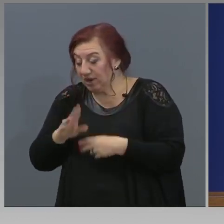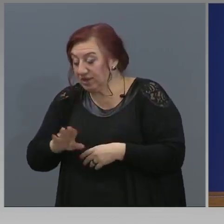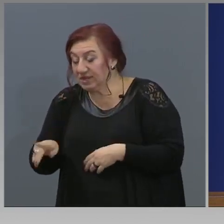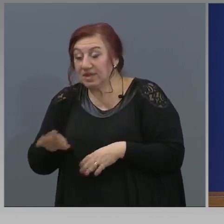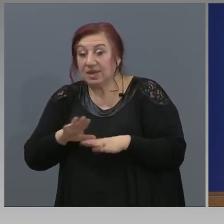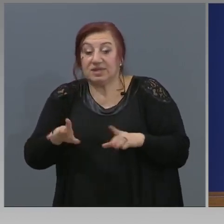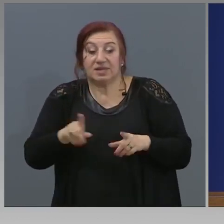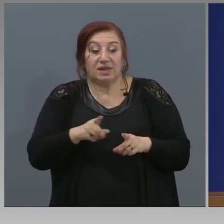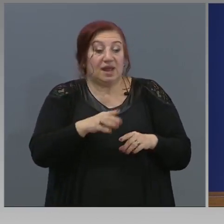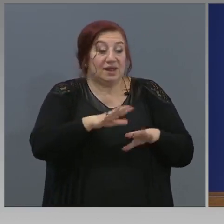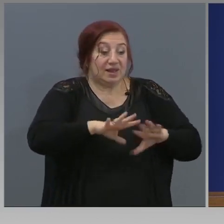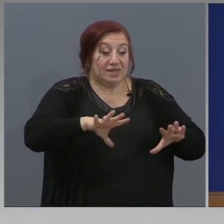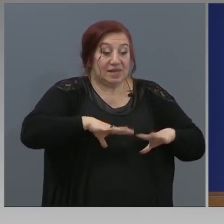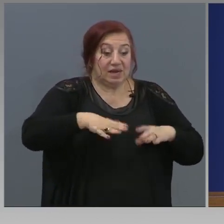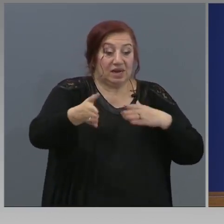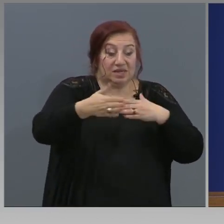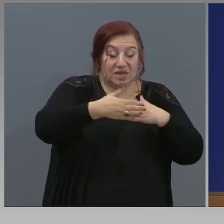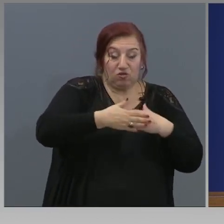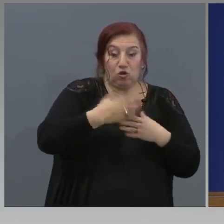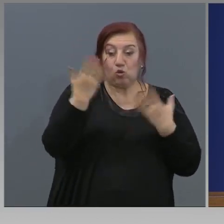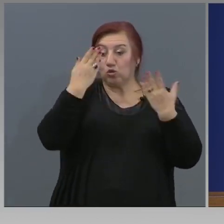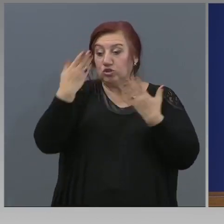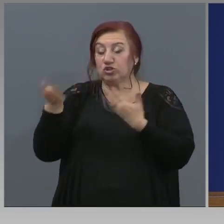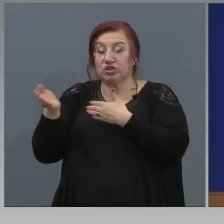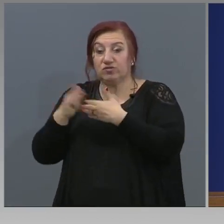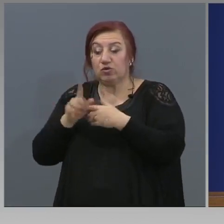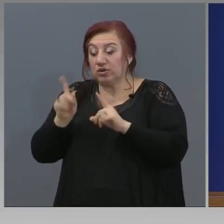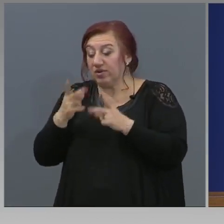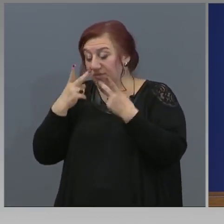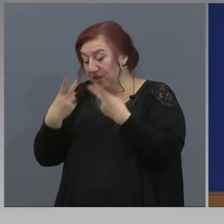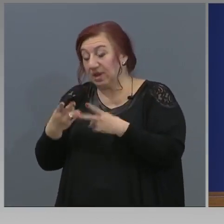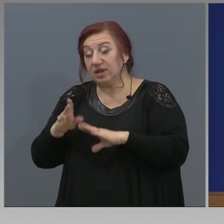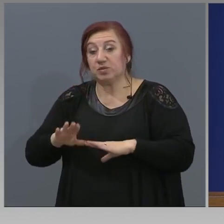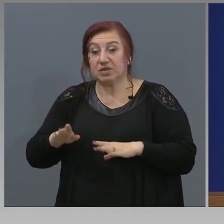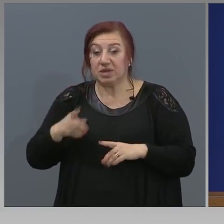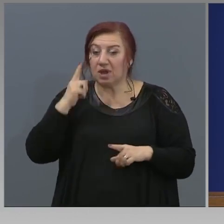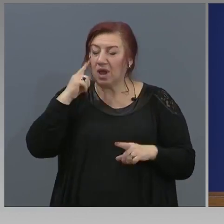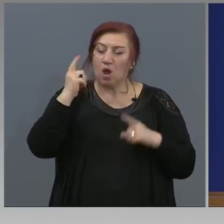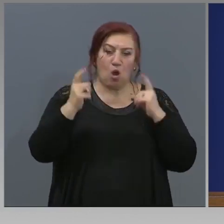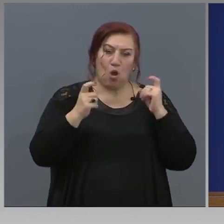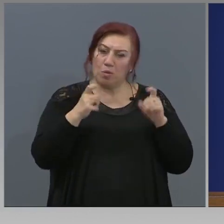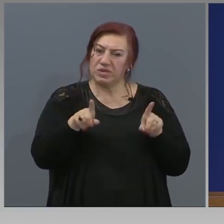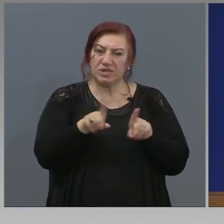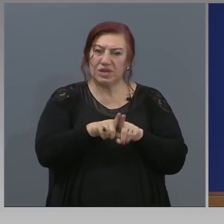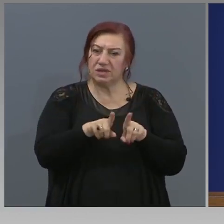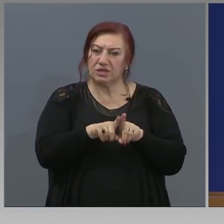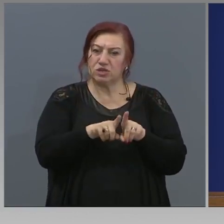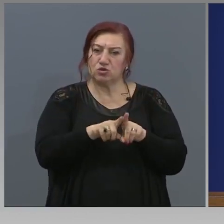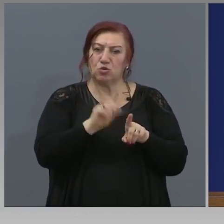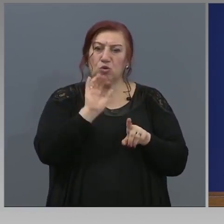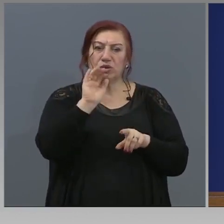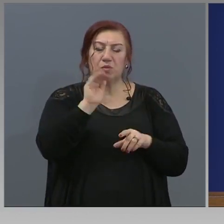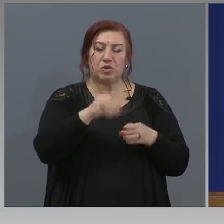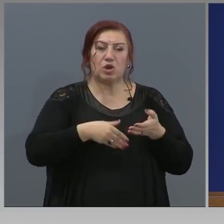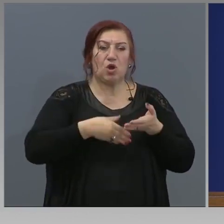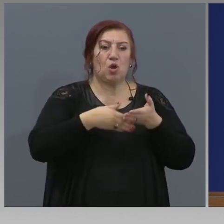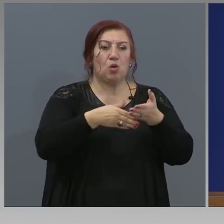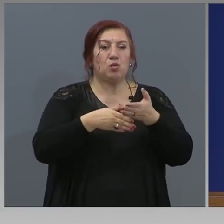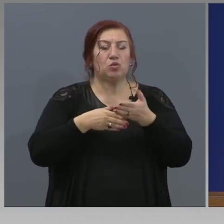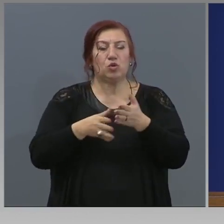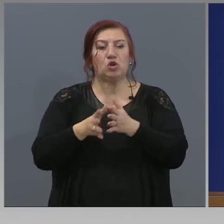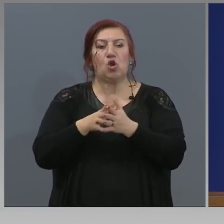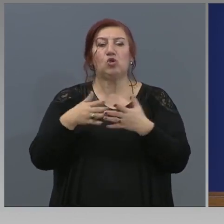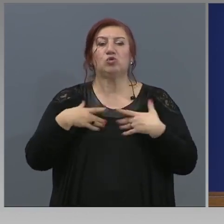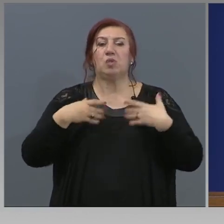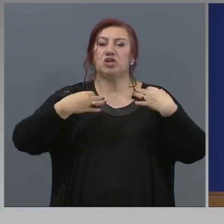детска градина и училище, съответно, и обмисля ли се също така, да бъдат подпомогнати и хората със свободни